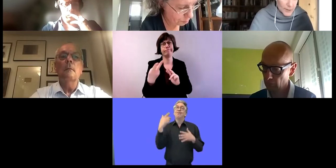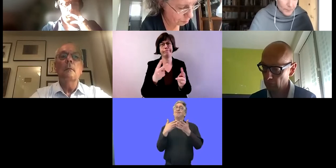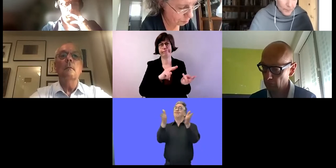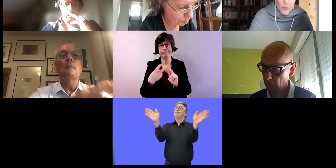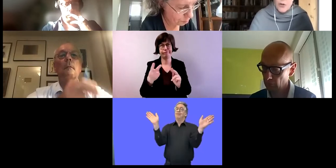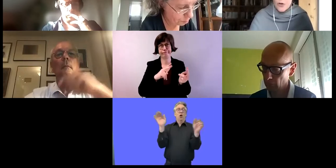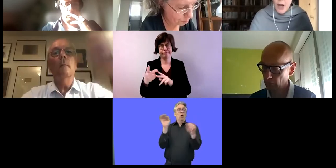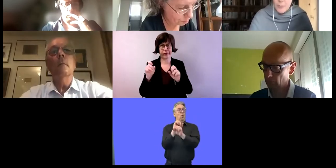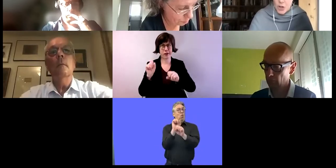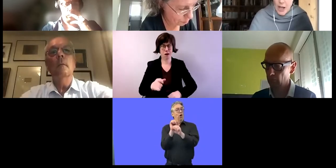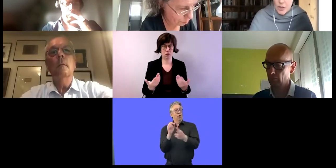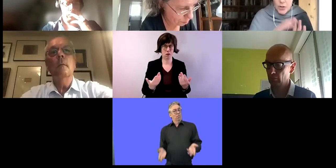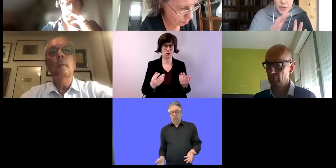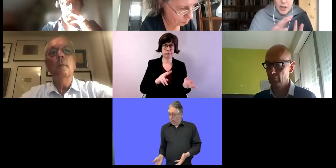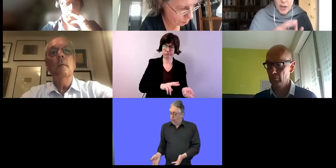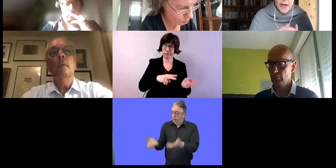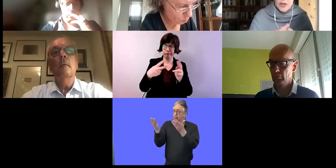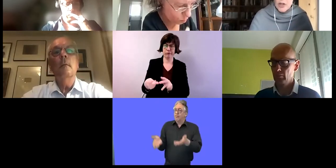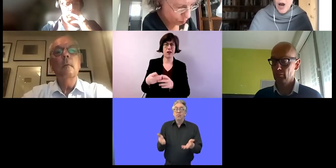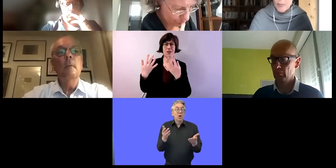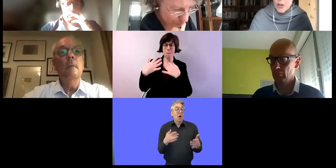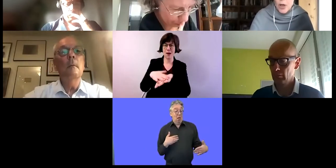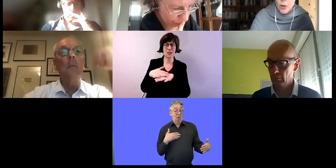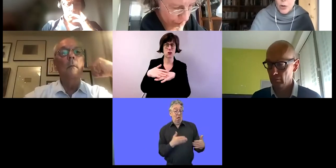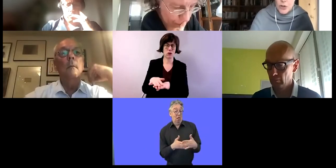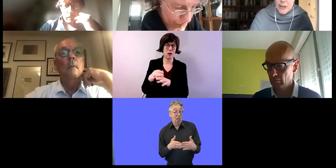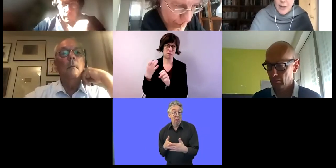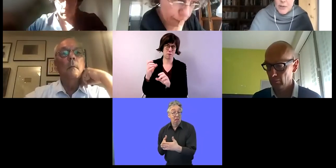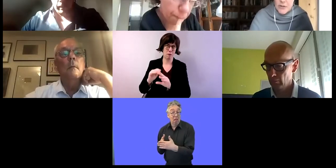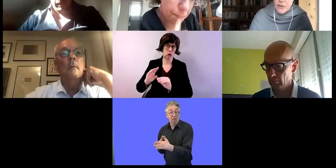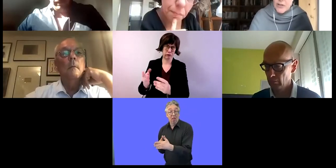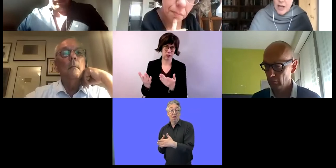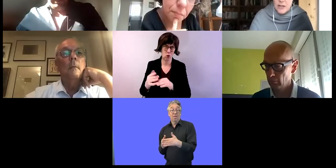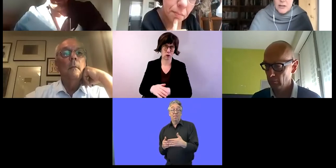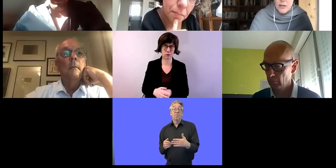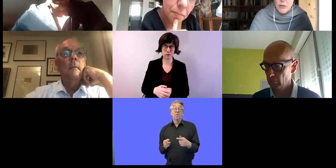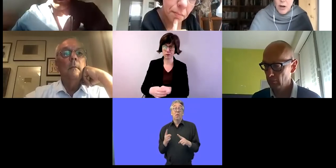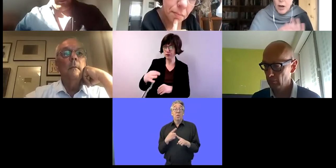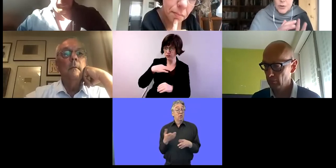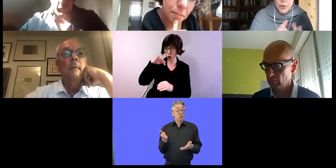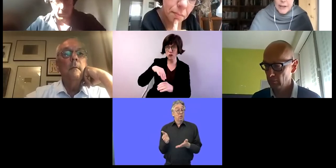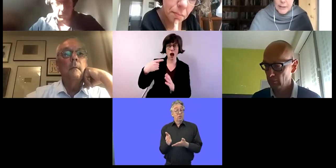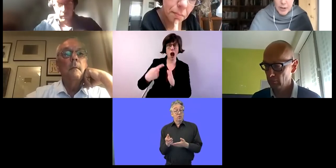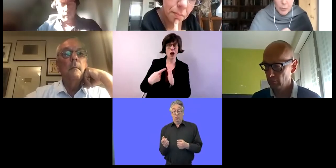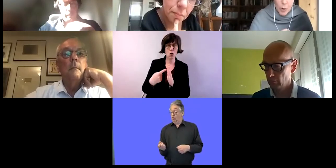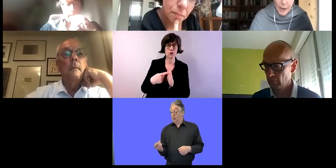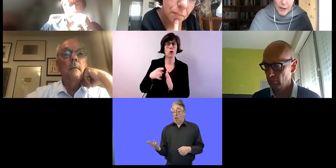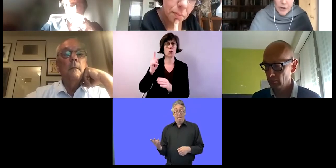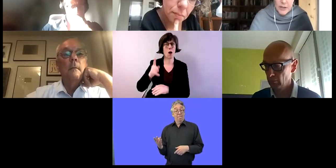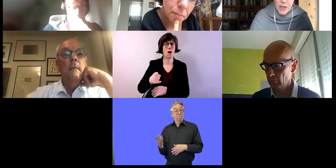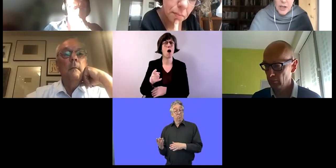in die Mainstream-Beschäftigung. Es gab Herausforderungen, aber auch gute Erfolgsbeispiele.